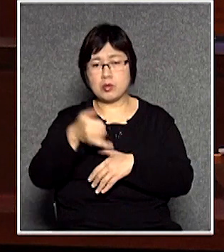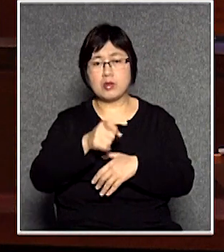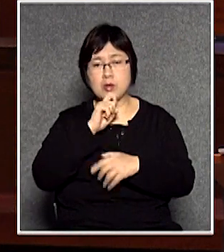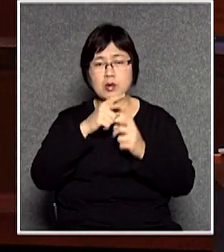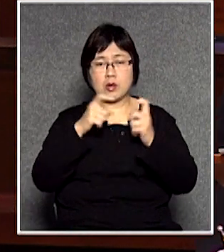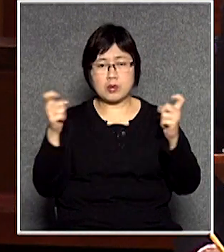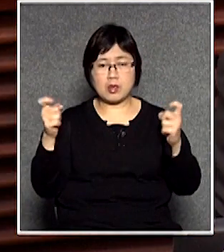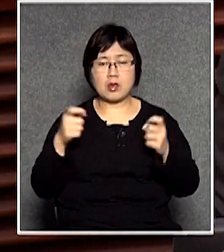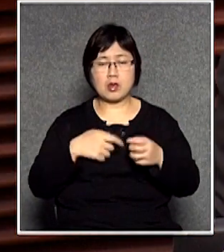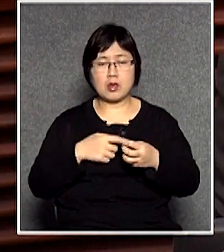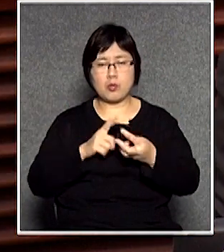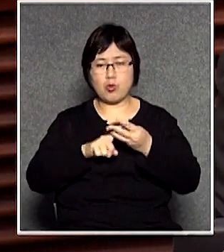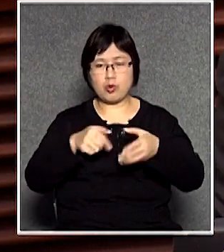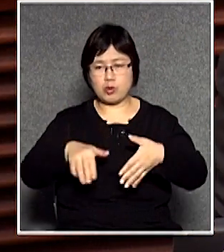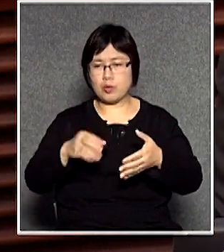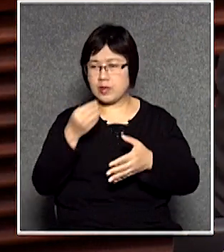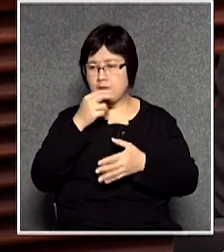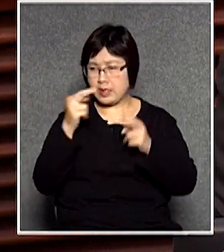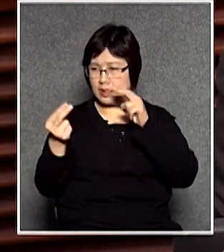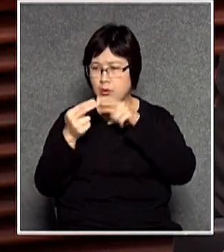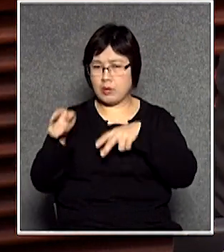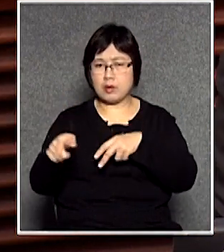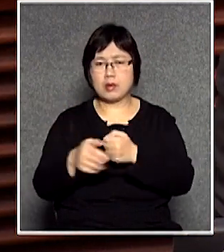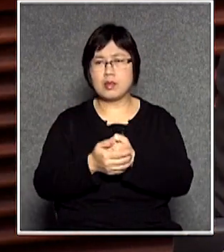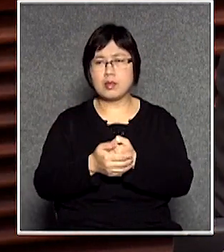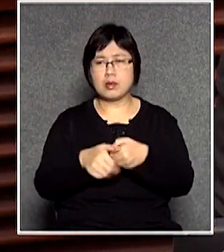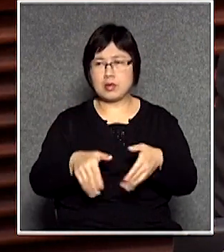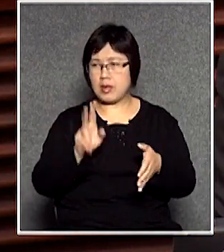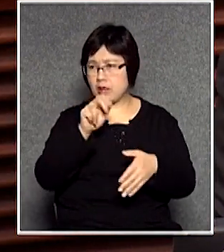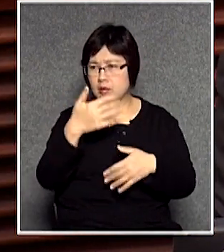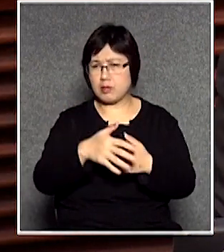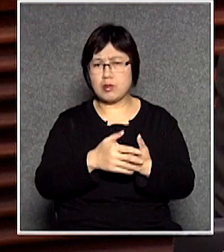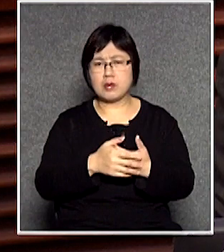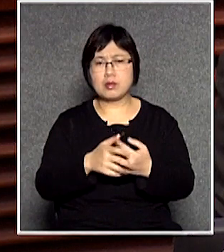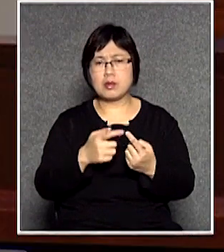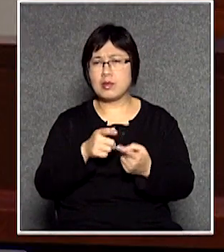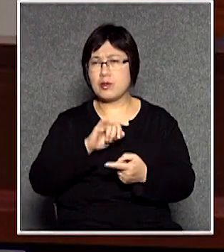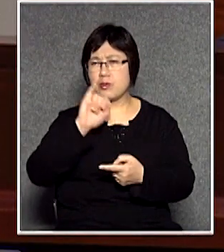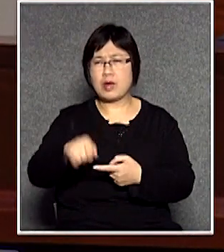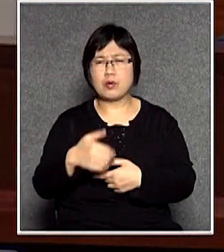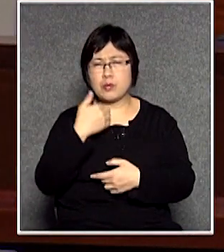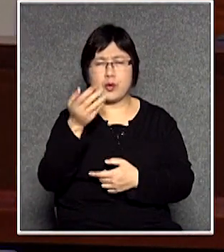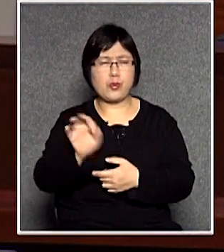城、喉皇道吃過東西我見過你你看過那條街沒什麼人假承認對不對